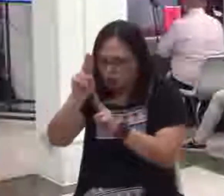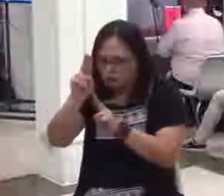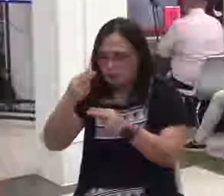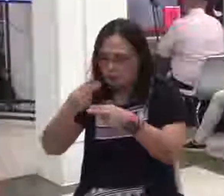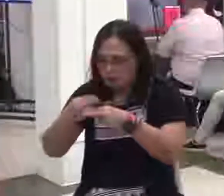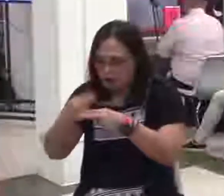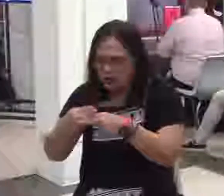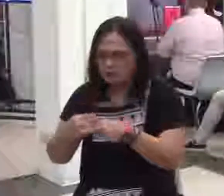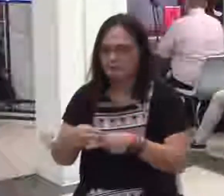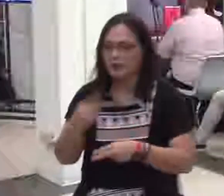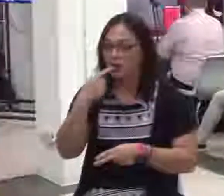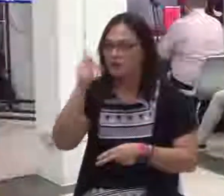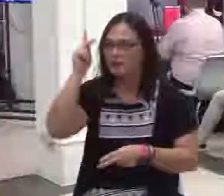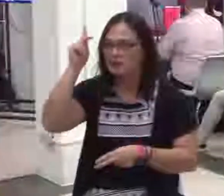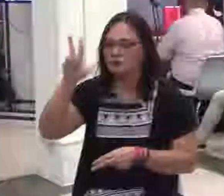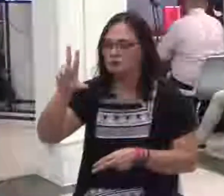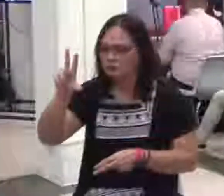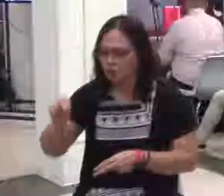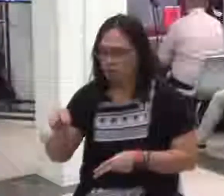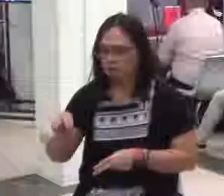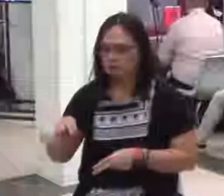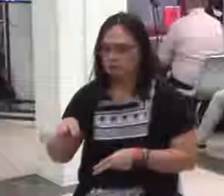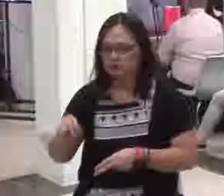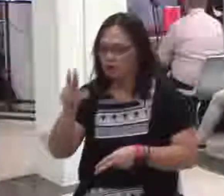not according to our title.